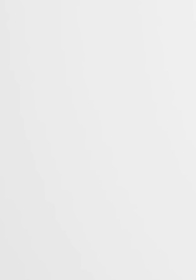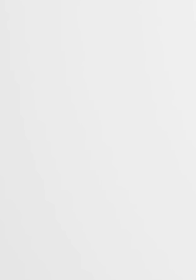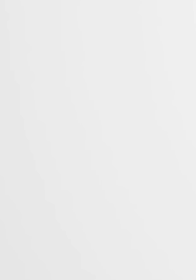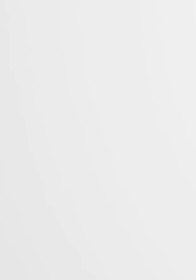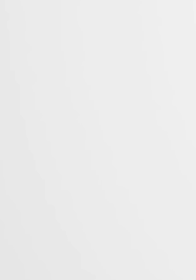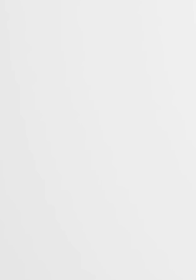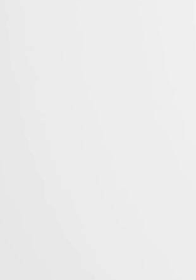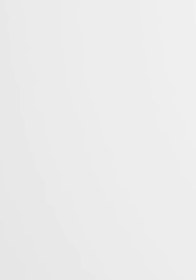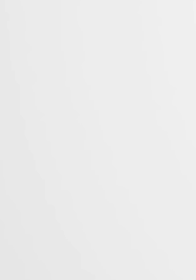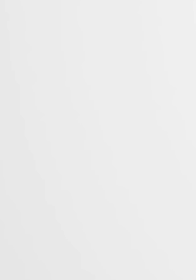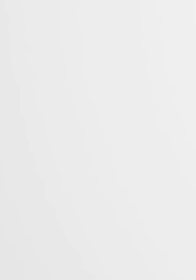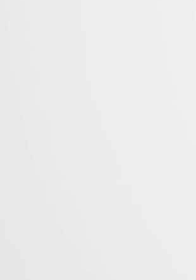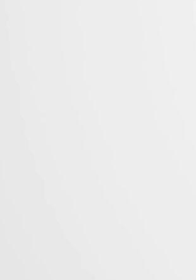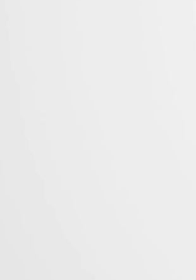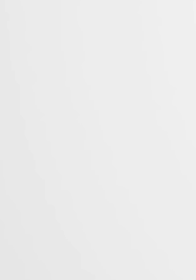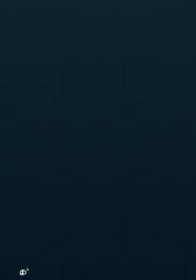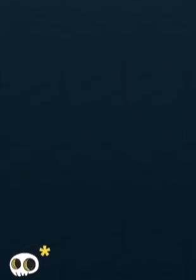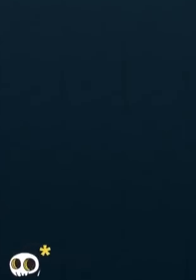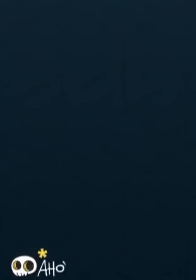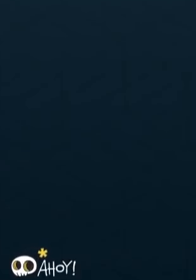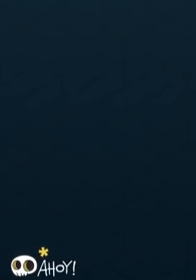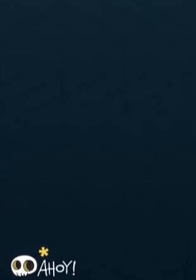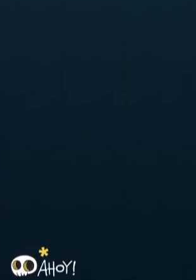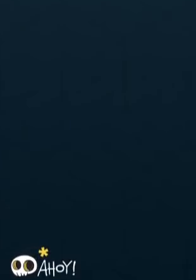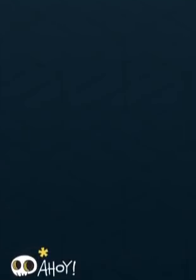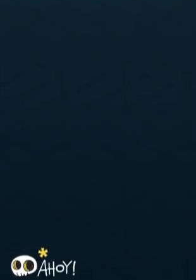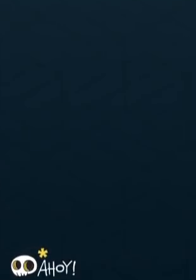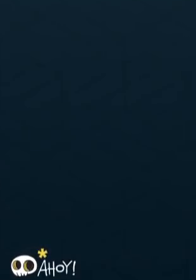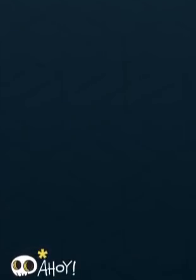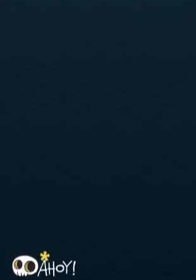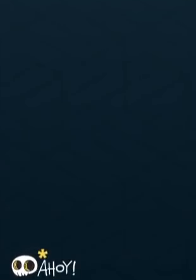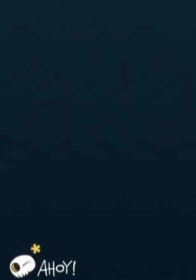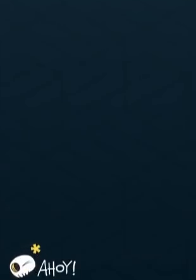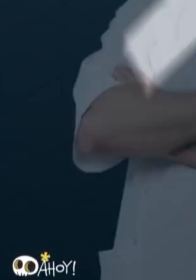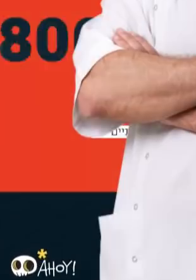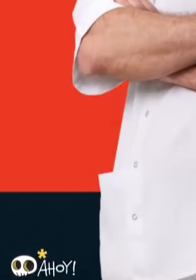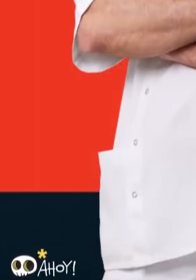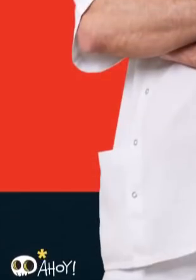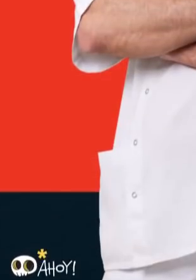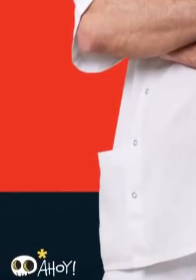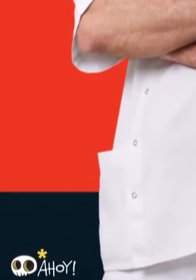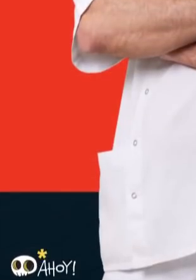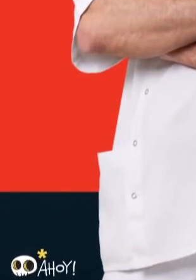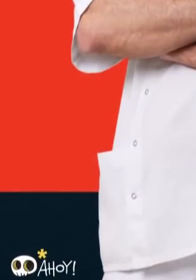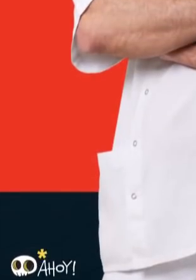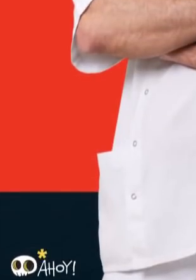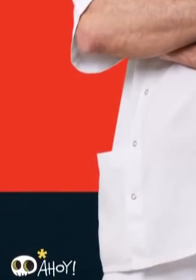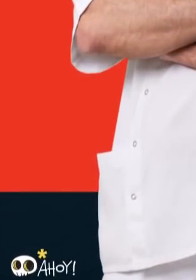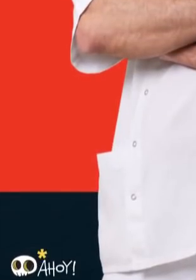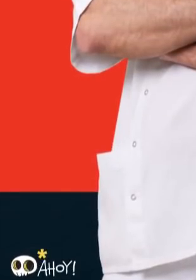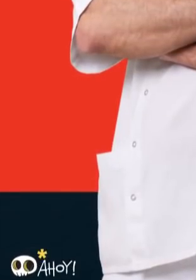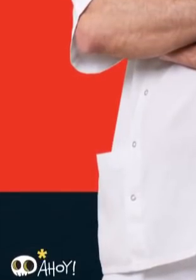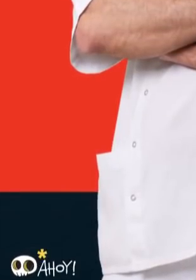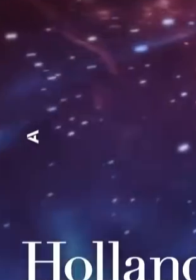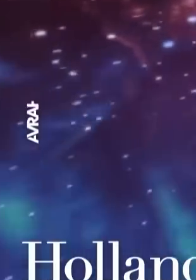התוכנית בחסות. שלוש, שתיים, אחת, נגמרו השיניים? הגיע הזמן